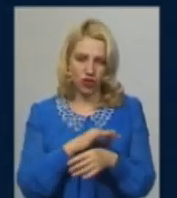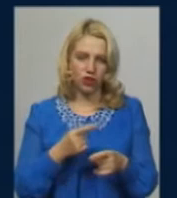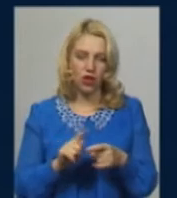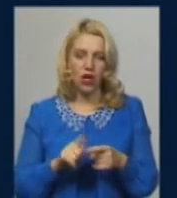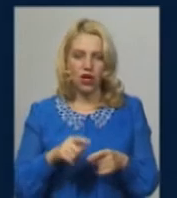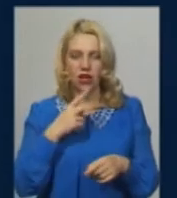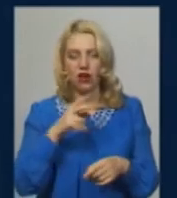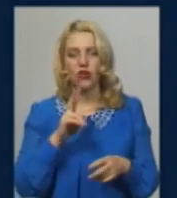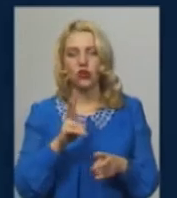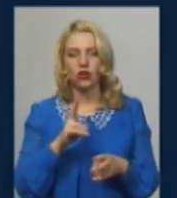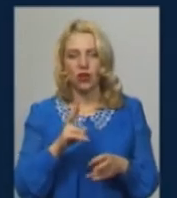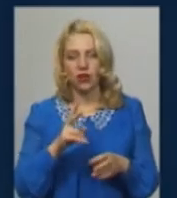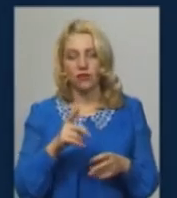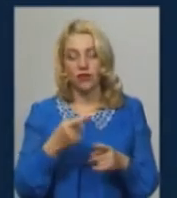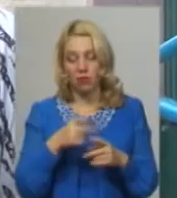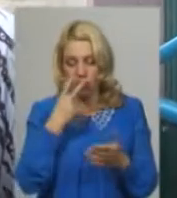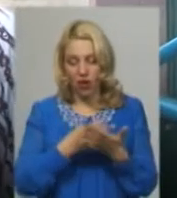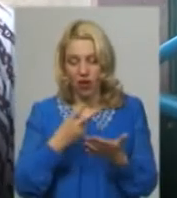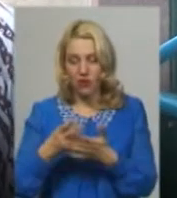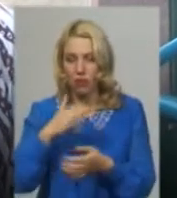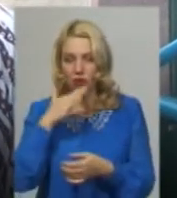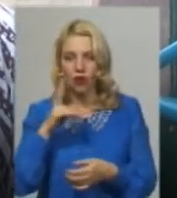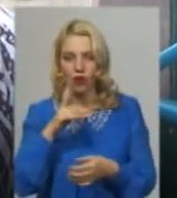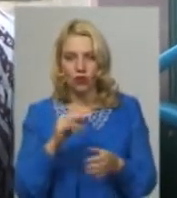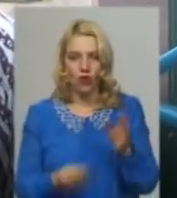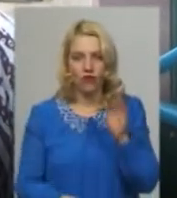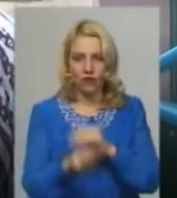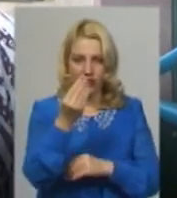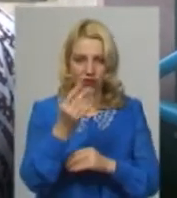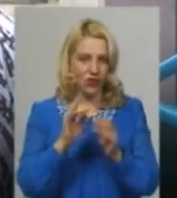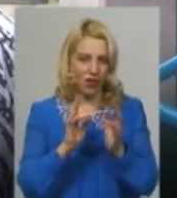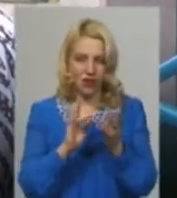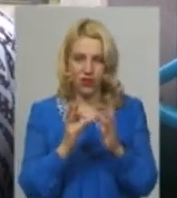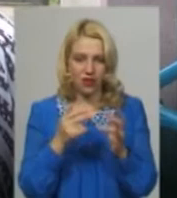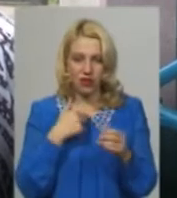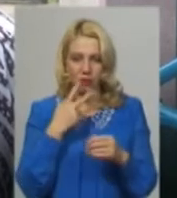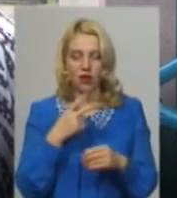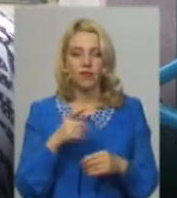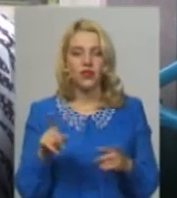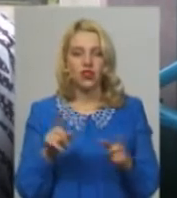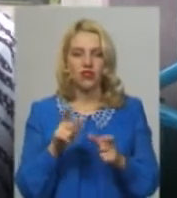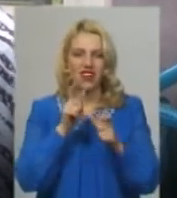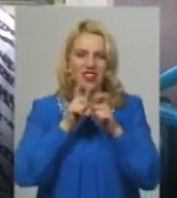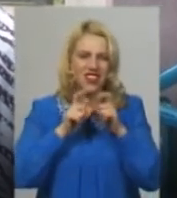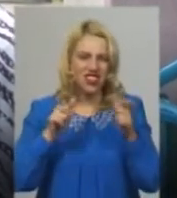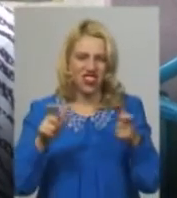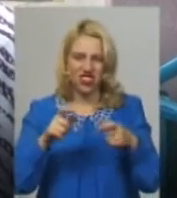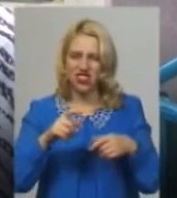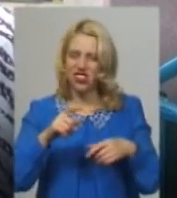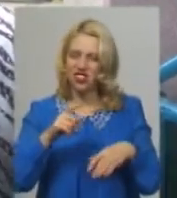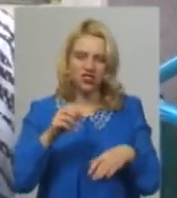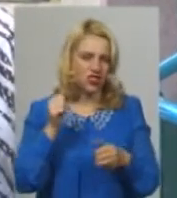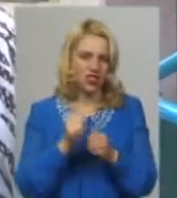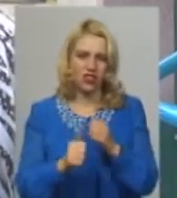багатьома. Хто його вистовив інтернет, не знає, додає жінка. Ні, що б'ють, я не часто бачила, але що вона кричить, вижить не своїм голосом часто.